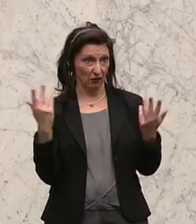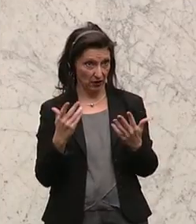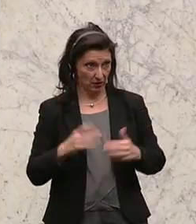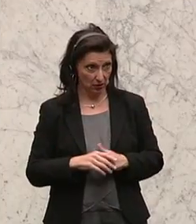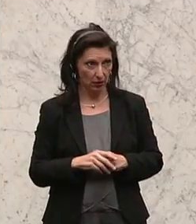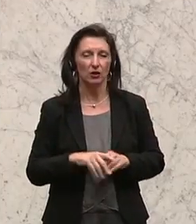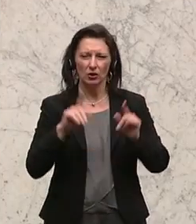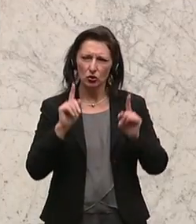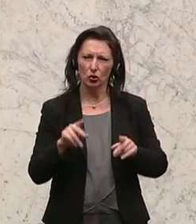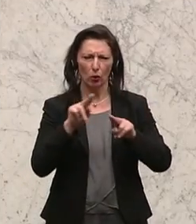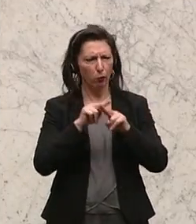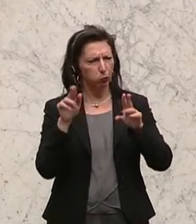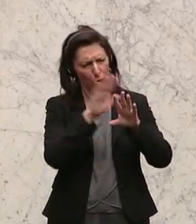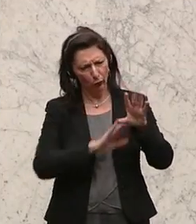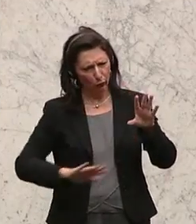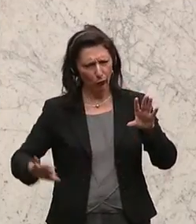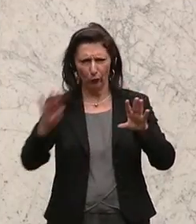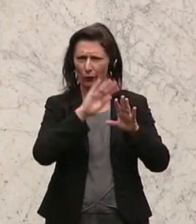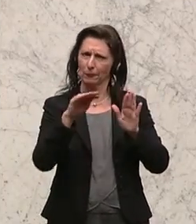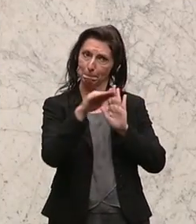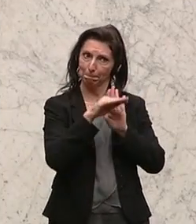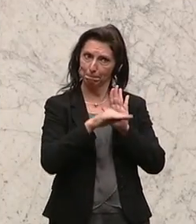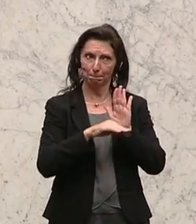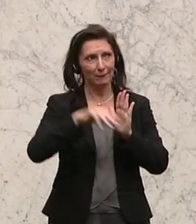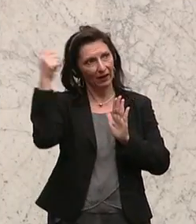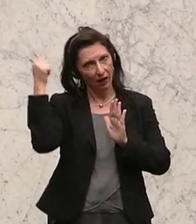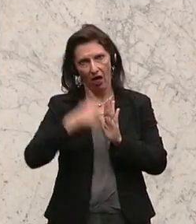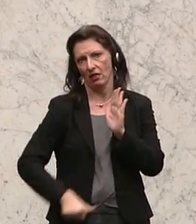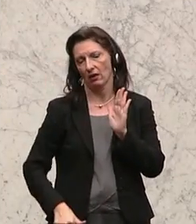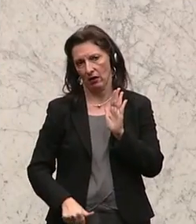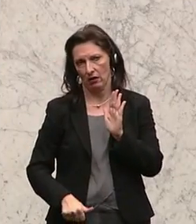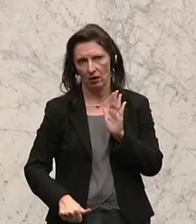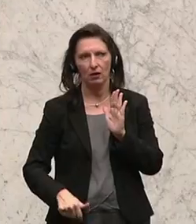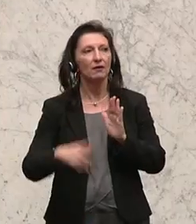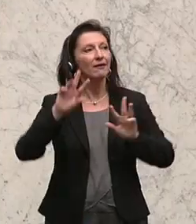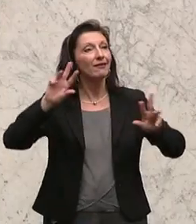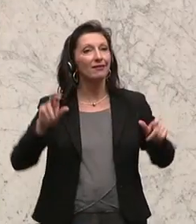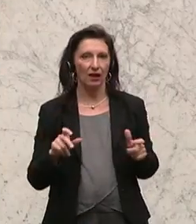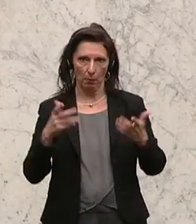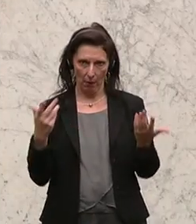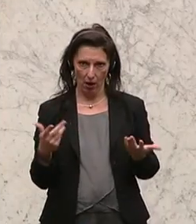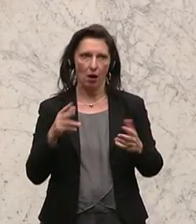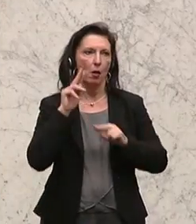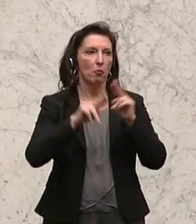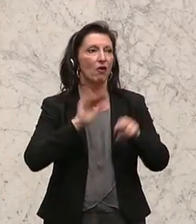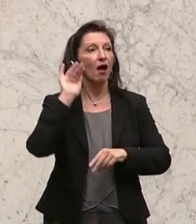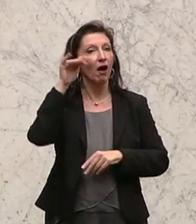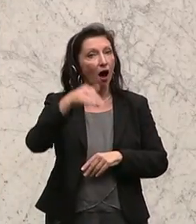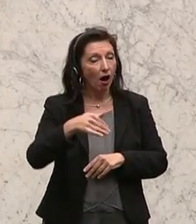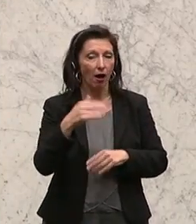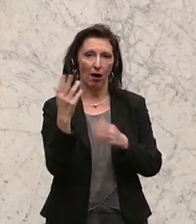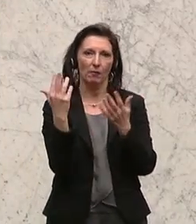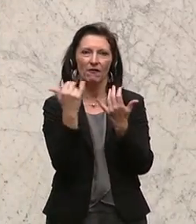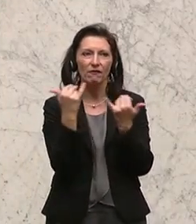bundeseinheitliche Vorgaben, was die Personalaufteilung im Alters- und Pflegeheimen betrifft, zu